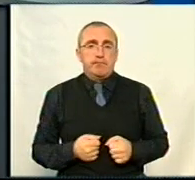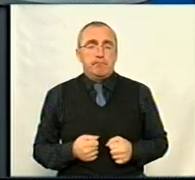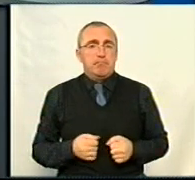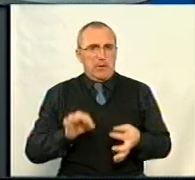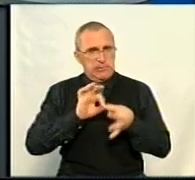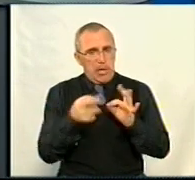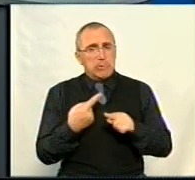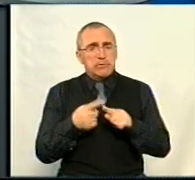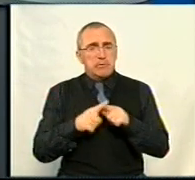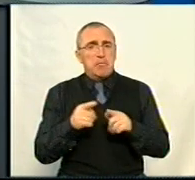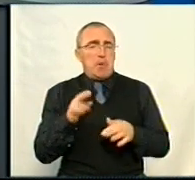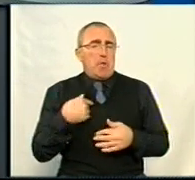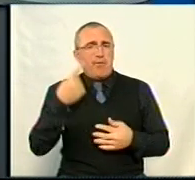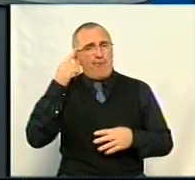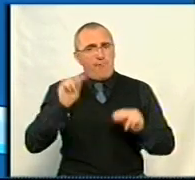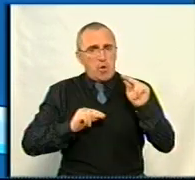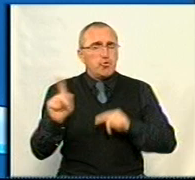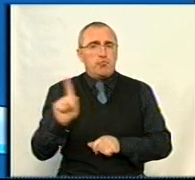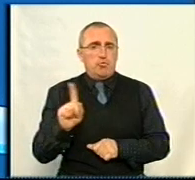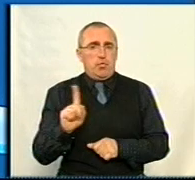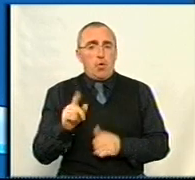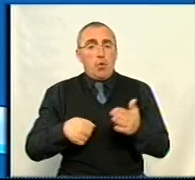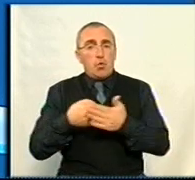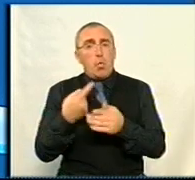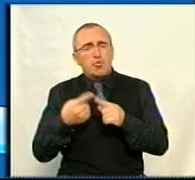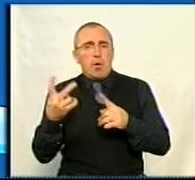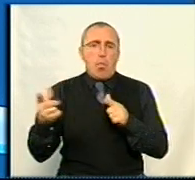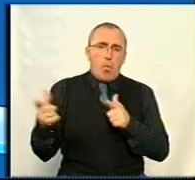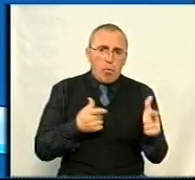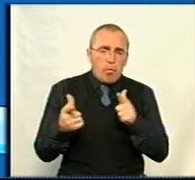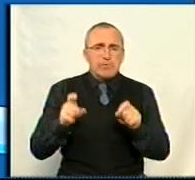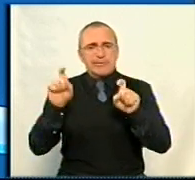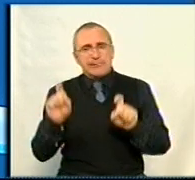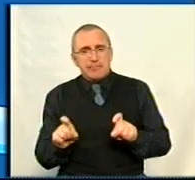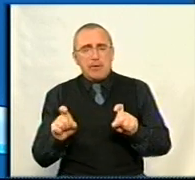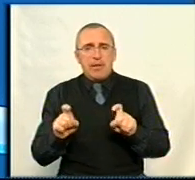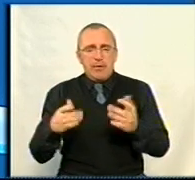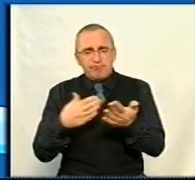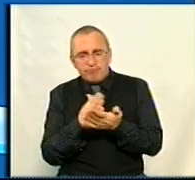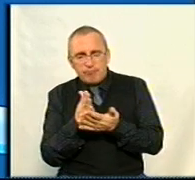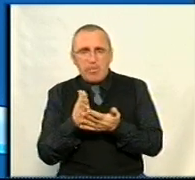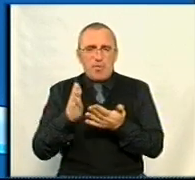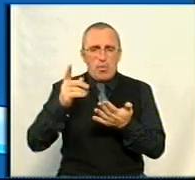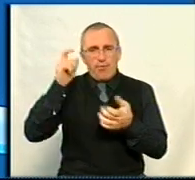Складно це чи ні? Тому що, ну, я б чомусь вважав би, що до цього треба готуватись, треба сідати там за енциклопедії, вивчати там карту